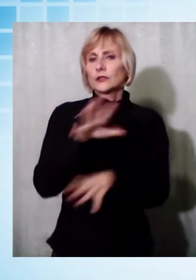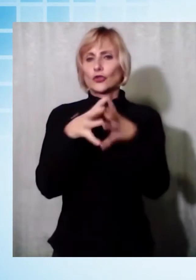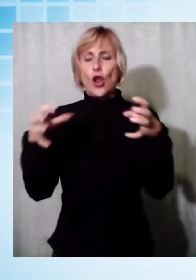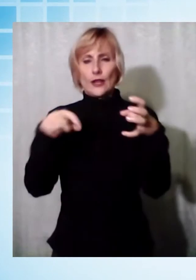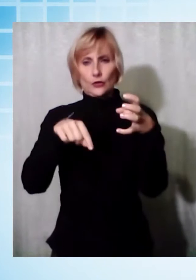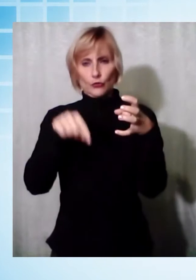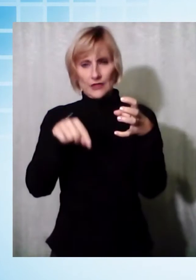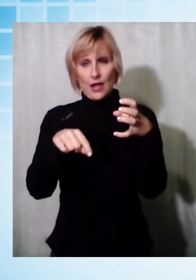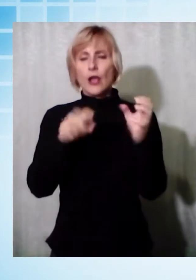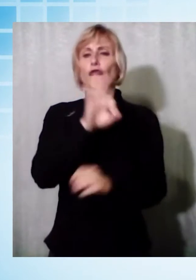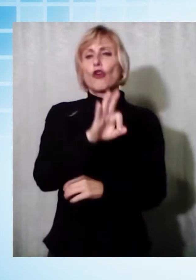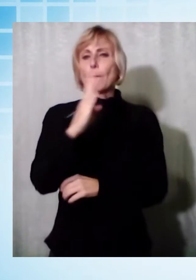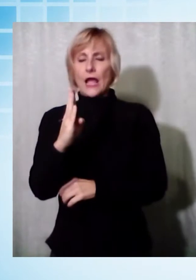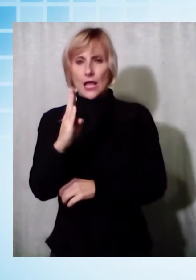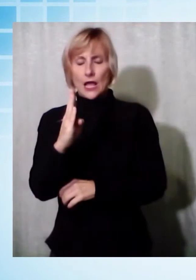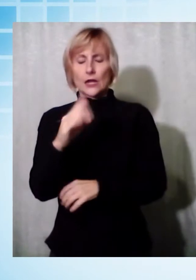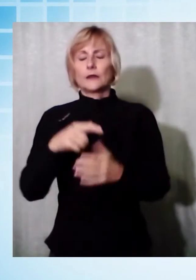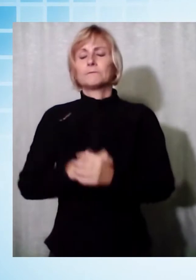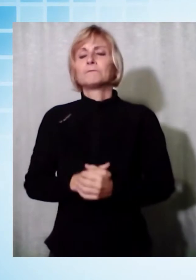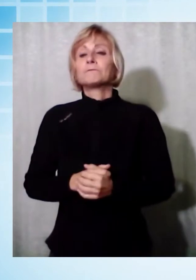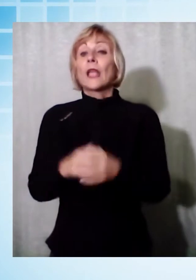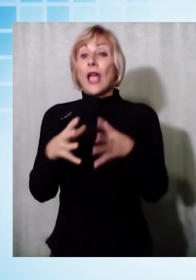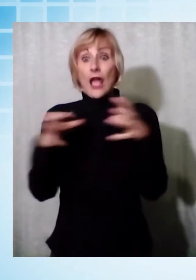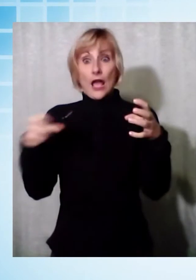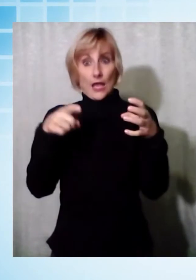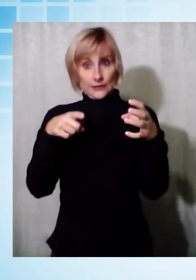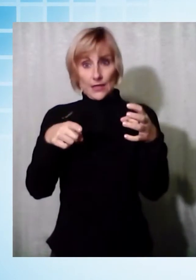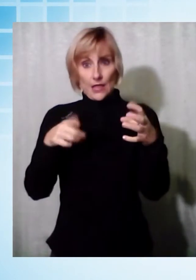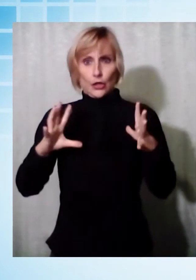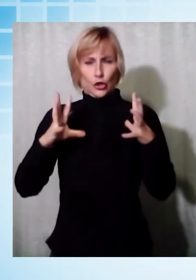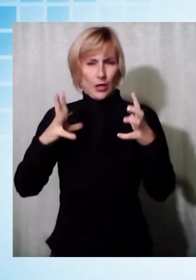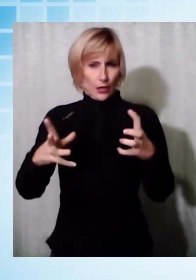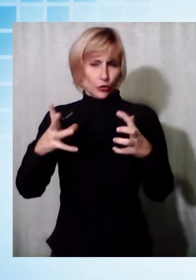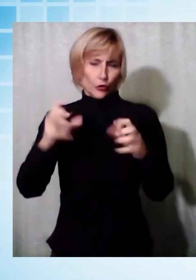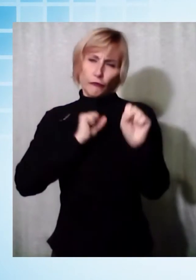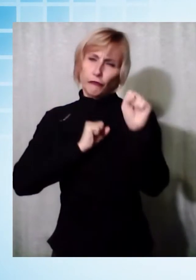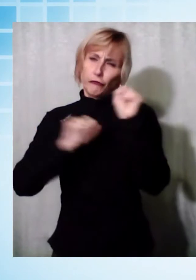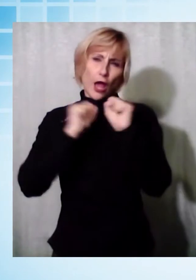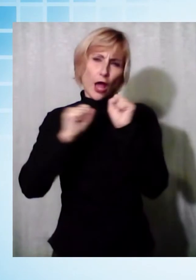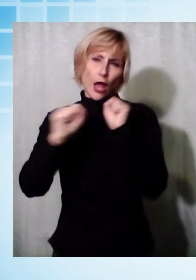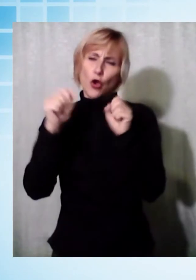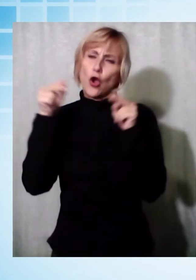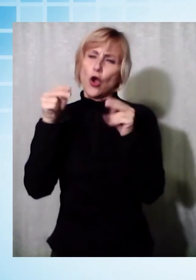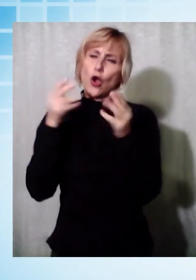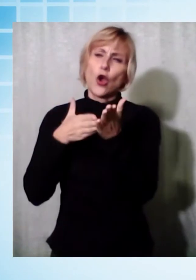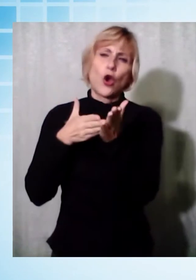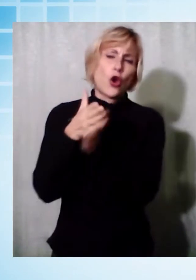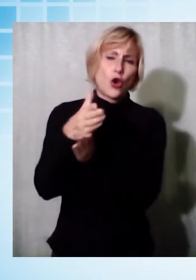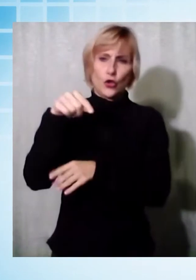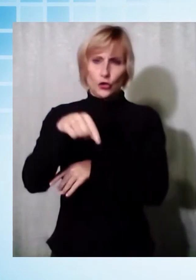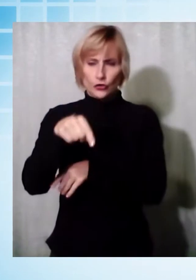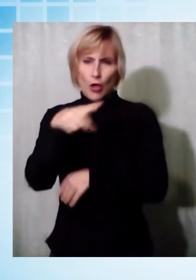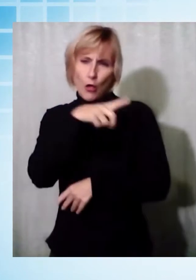Barga. L'azienda è un'importante concessionaria di trattori che vanta un'esperienza ultra decennale che è molto conosciuta in tutta la provincia.